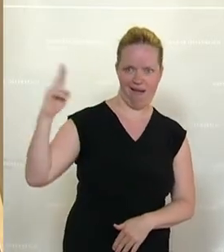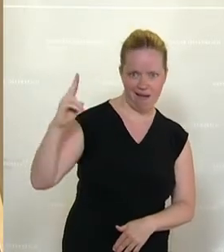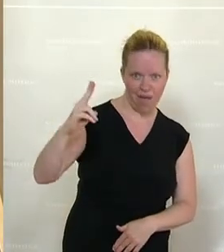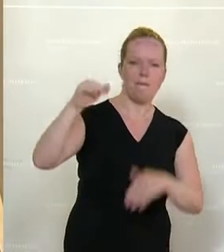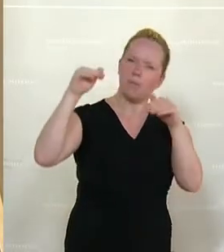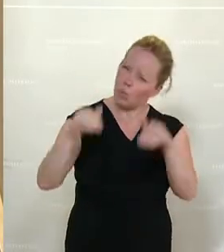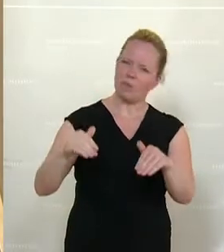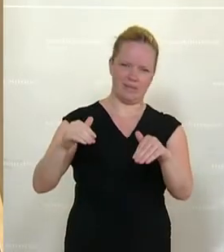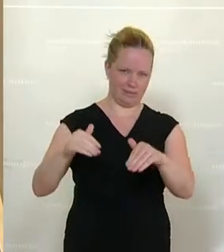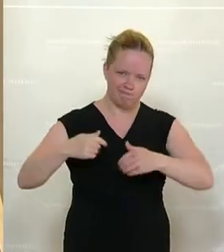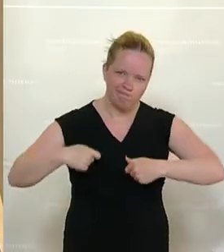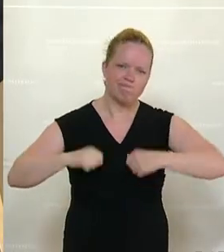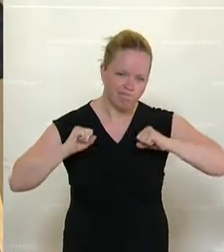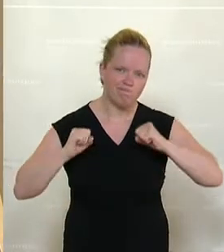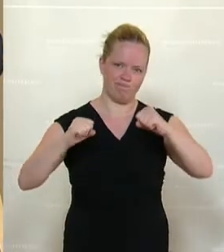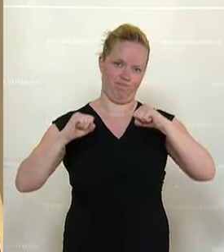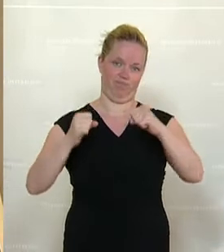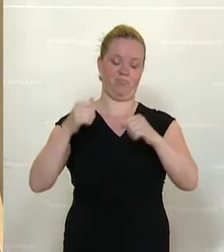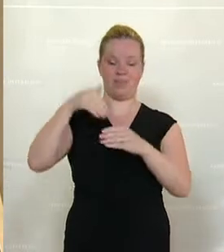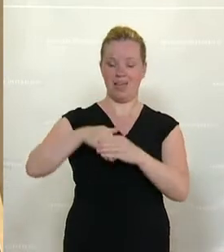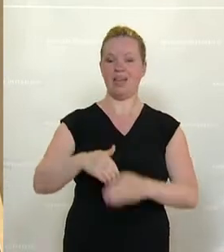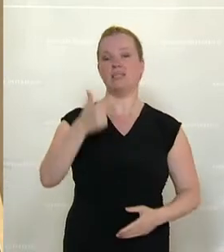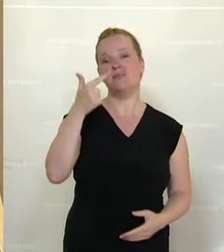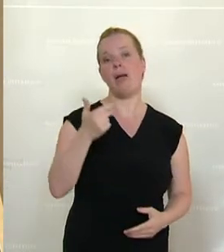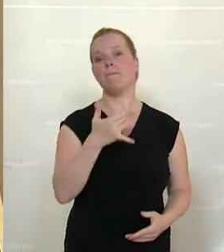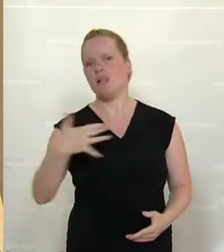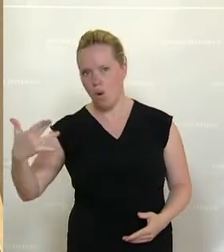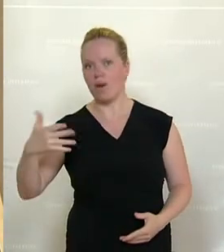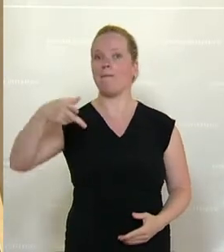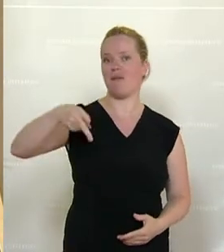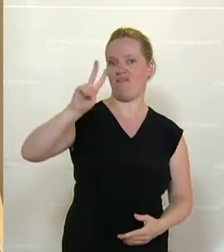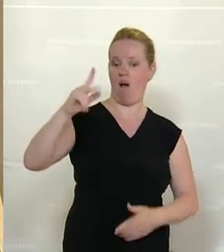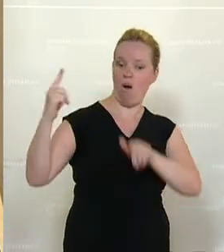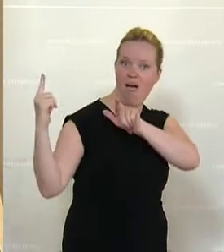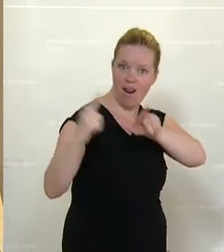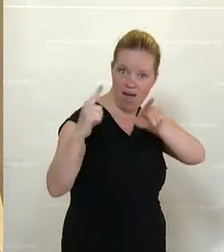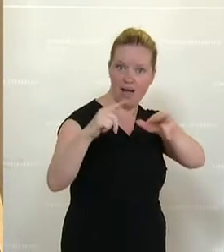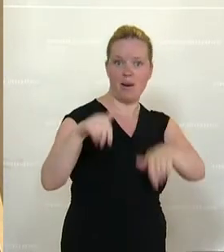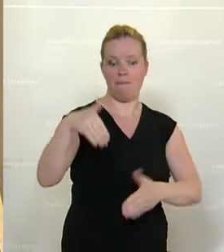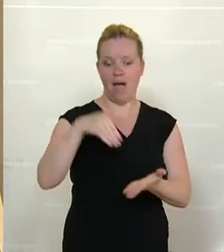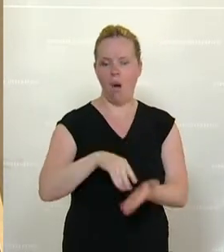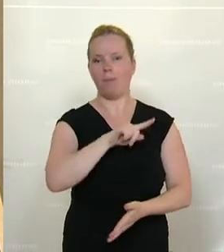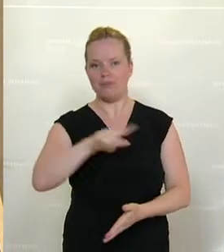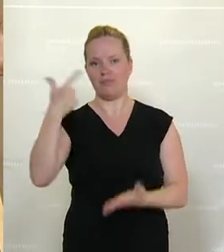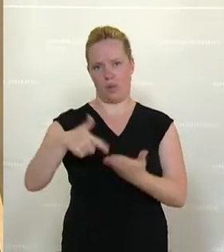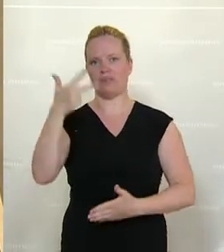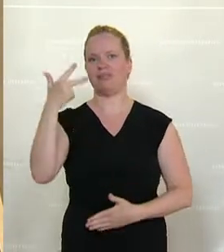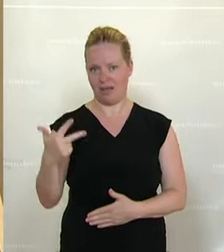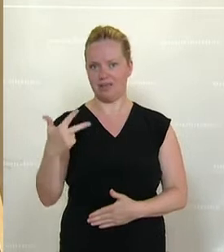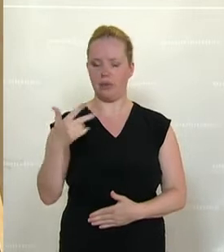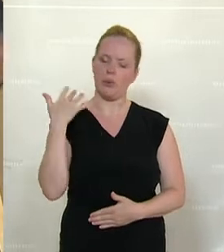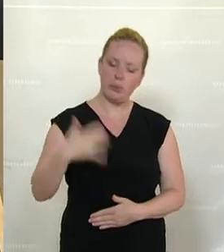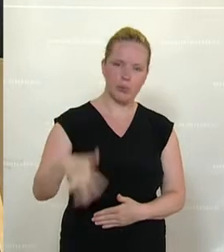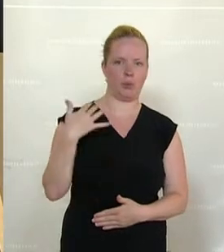Weil wir brauchen zwei Millionen PV-Anlagen insgesamt bis zum Jahr 2030. Und das wird